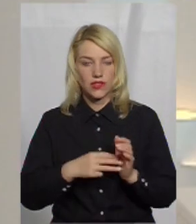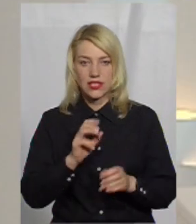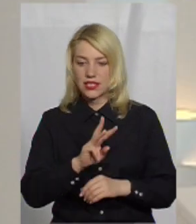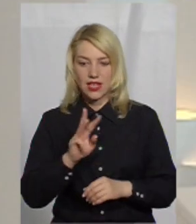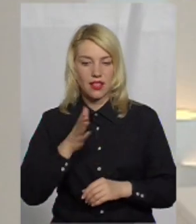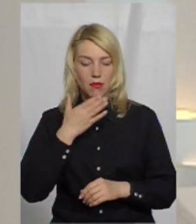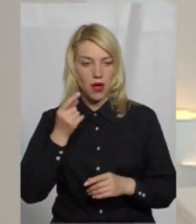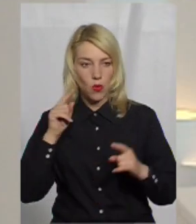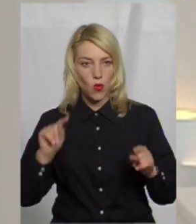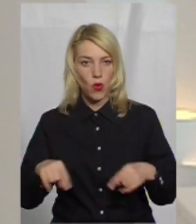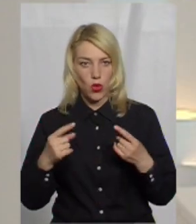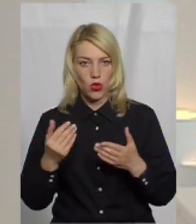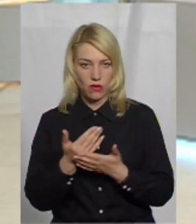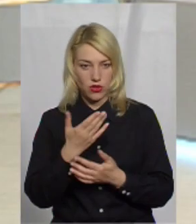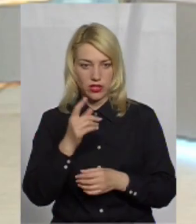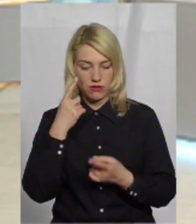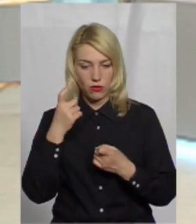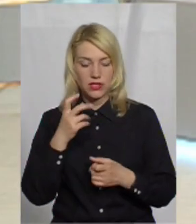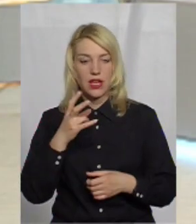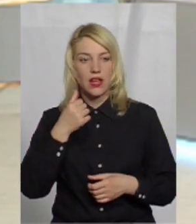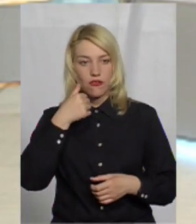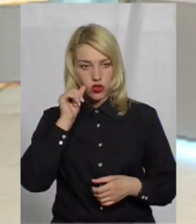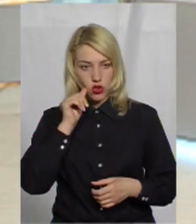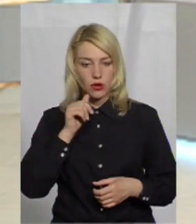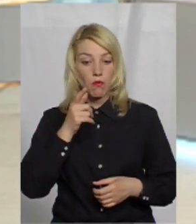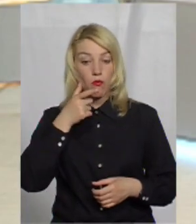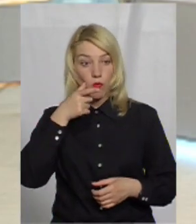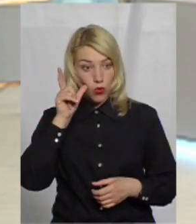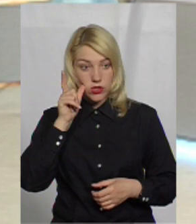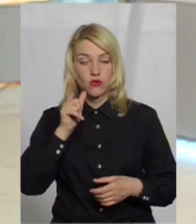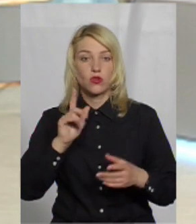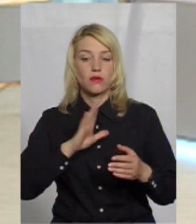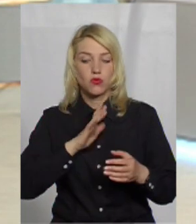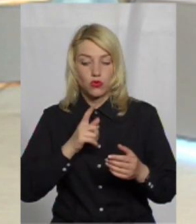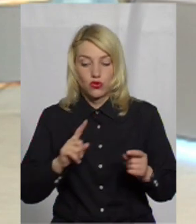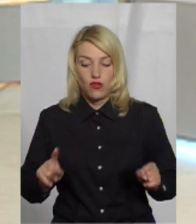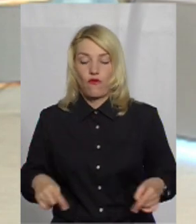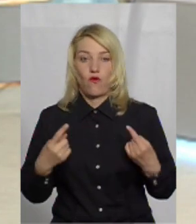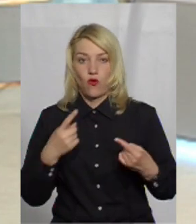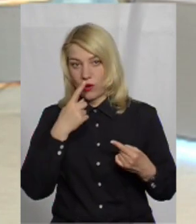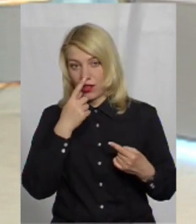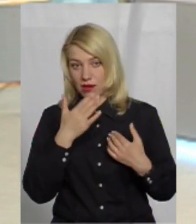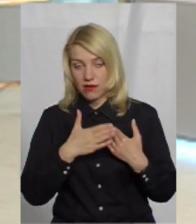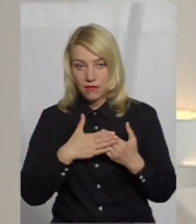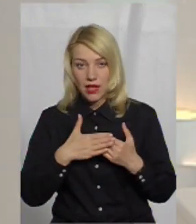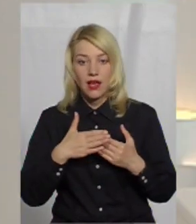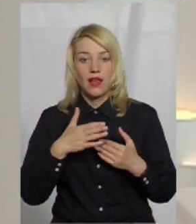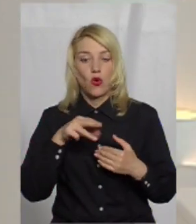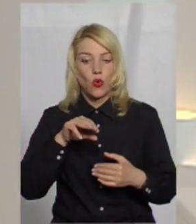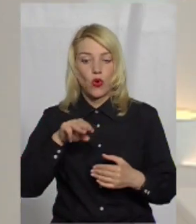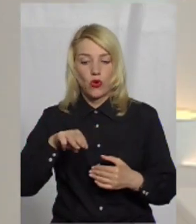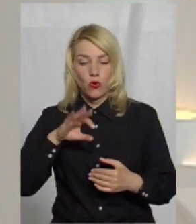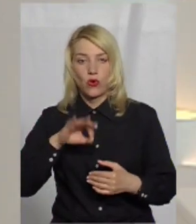цю інформацію, напевно. На сайті, от буквально позавчора, останнє створилось, тому ще, можливо, війни оновили. У